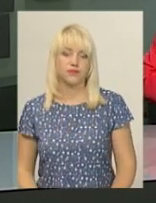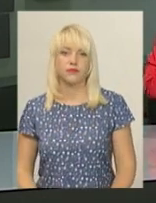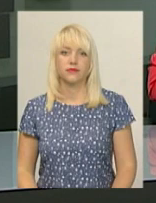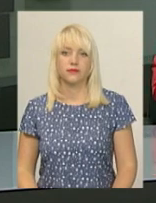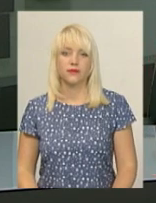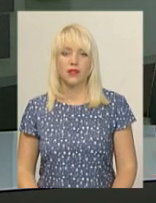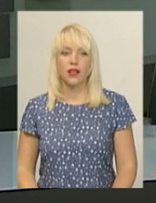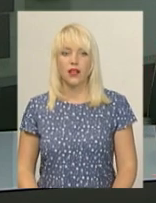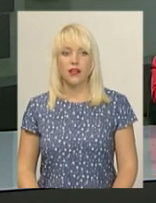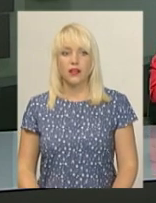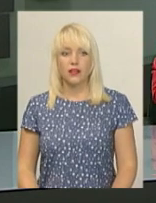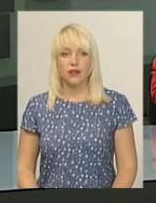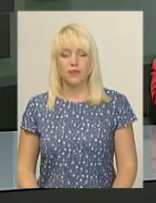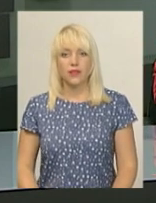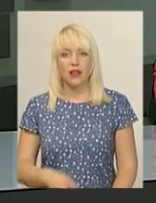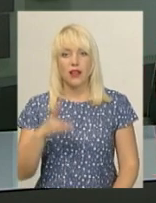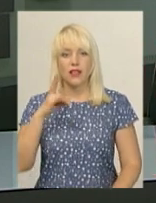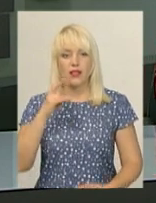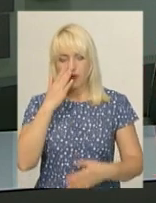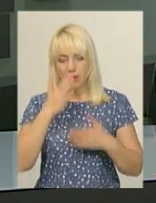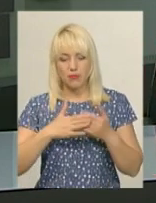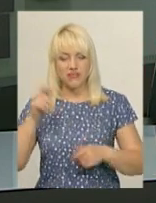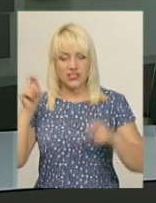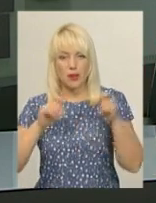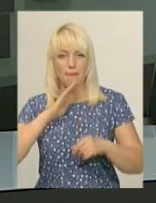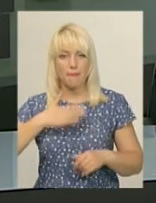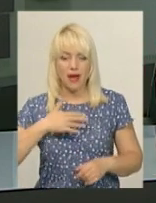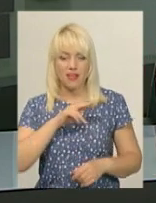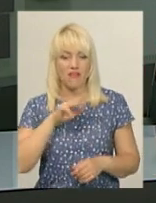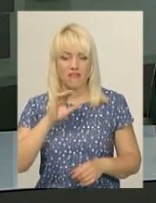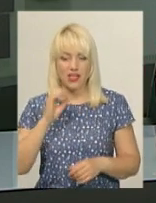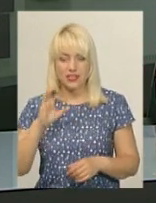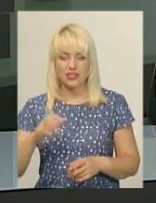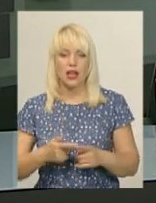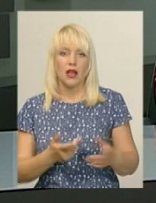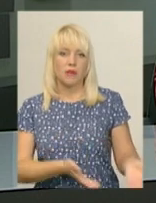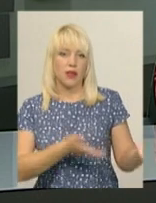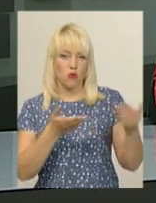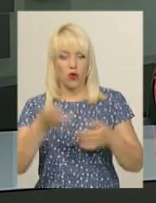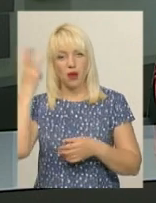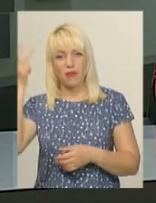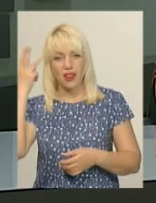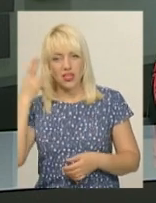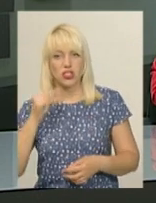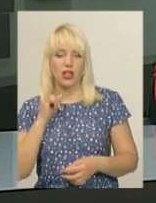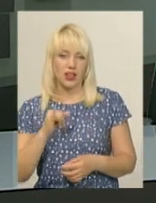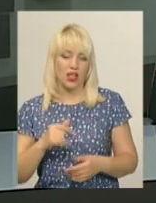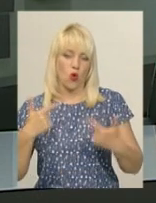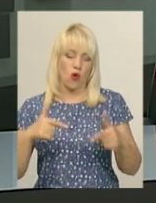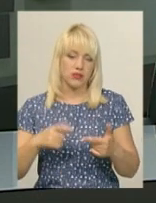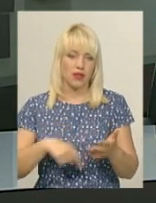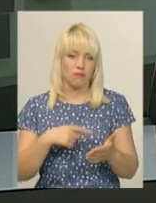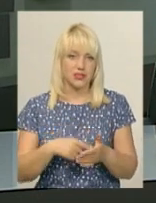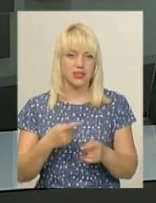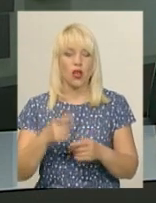На припаті фестивалю «Майфест-2018» запрошують хмельничан та гостей міста. Концерт